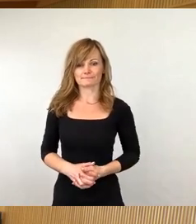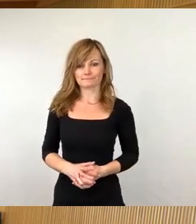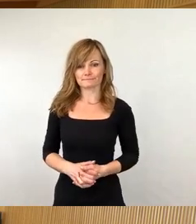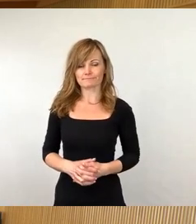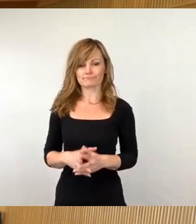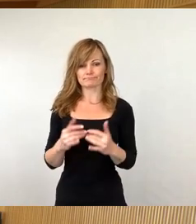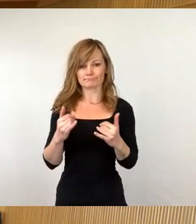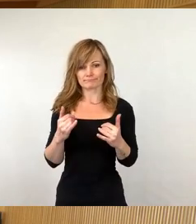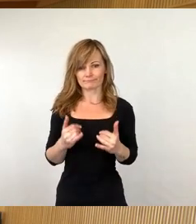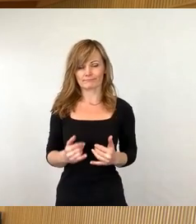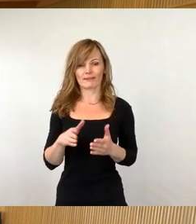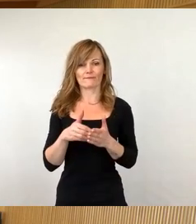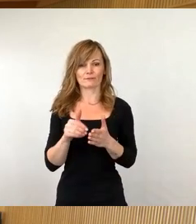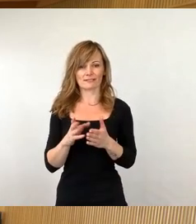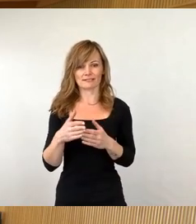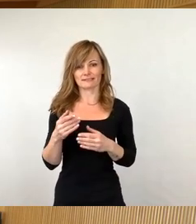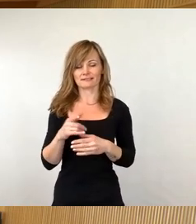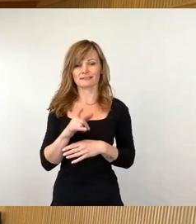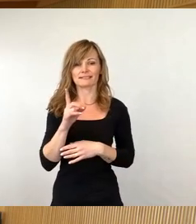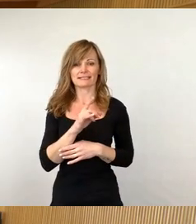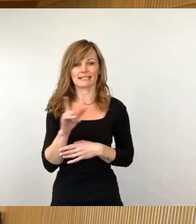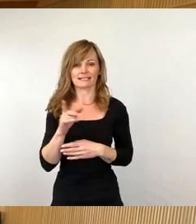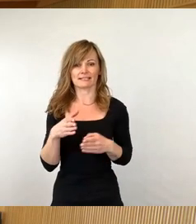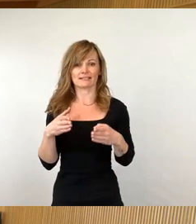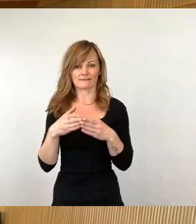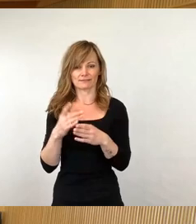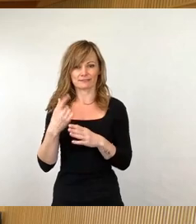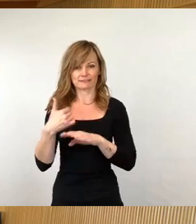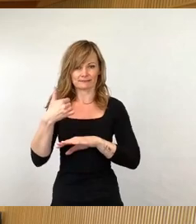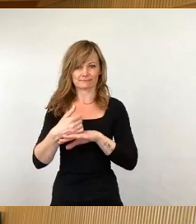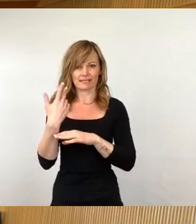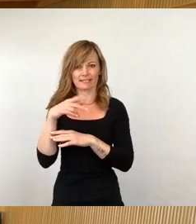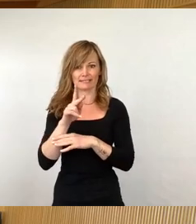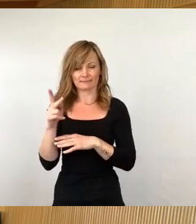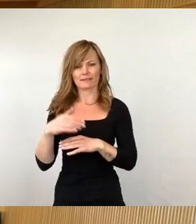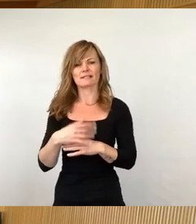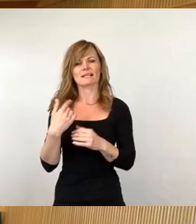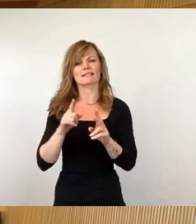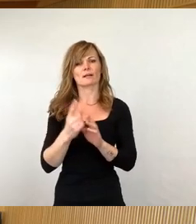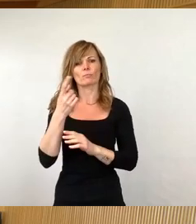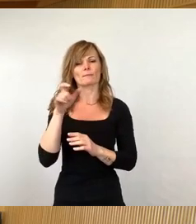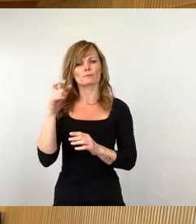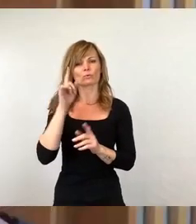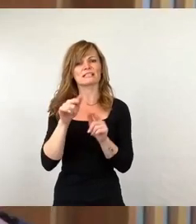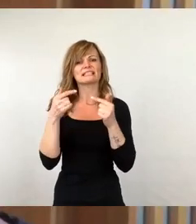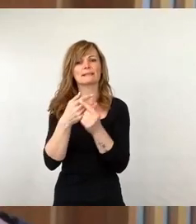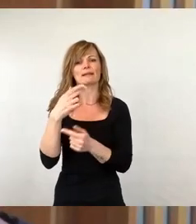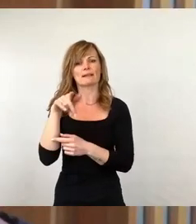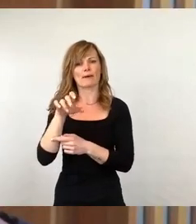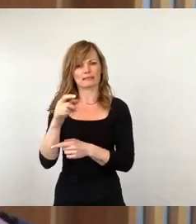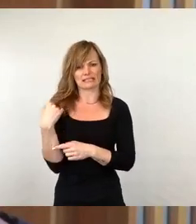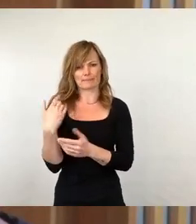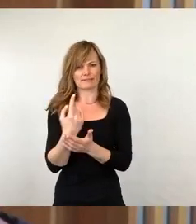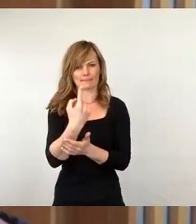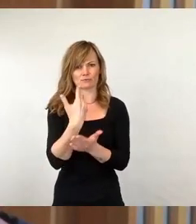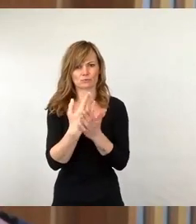Sehr geehrter Herr Oberbürgermeister und das Team Hilbert, was ich jetzt da vorne sitzen sehe, wie Sie es genannt haben. Vor einiger Zeit hat